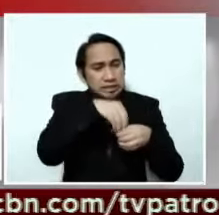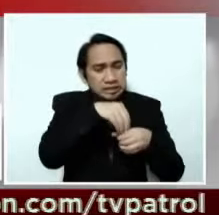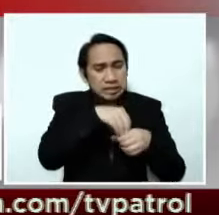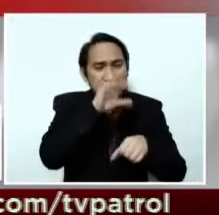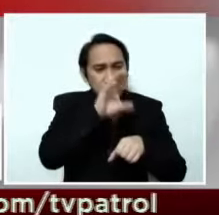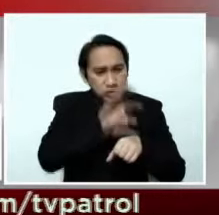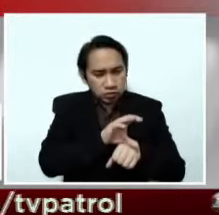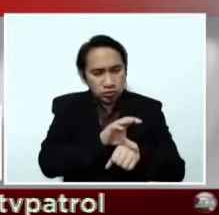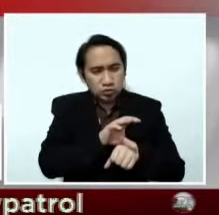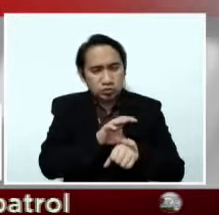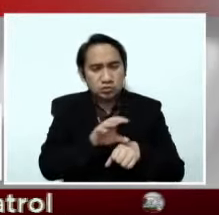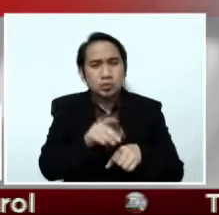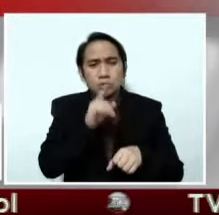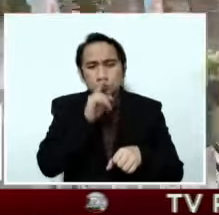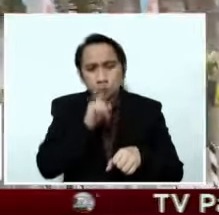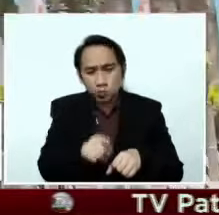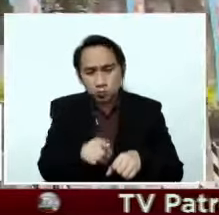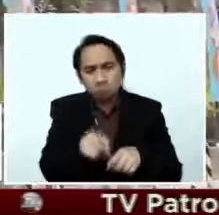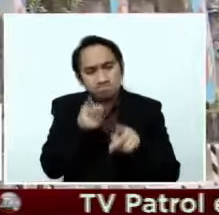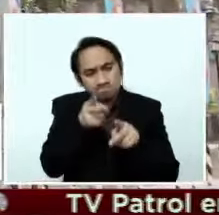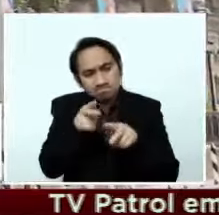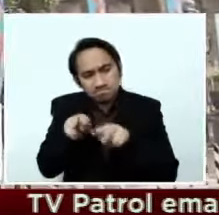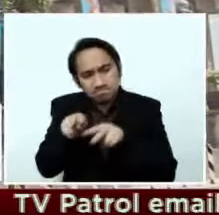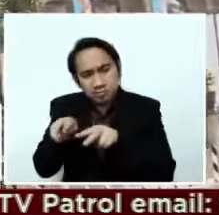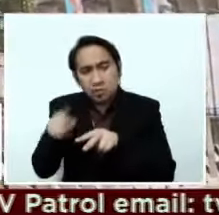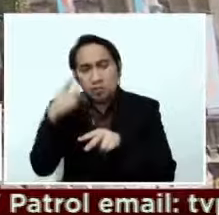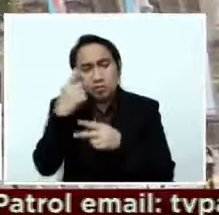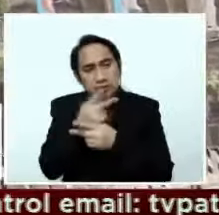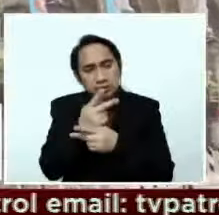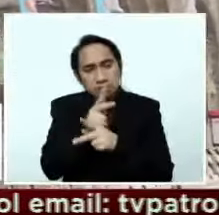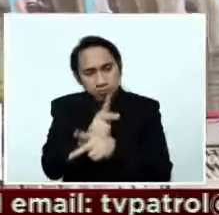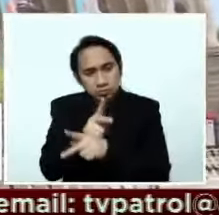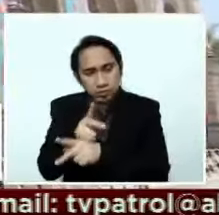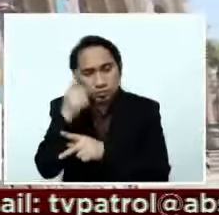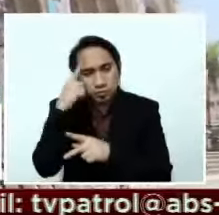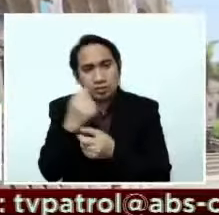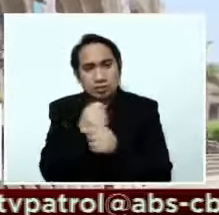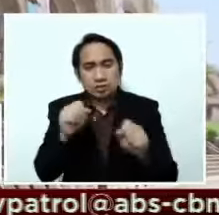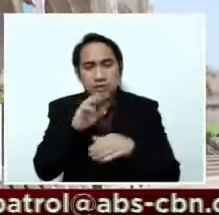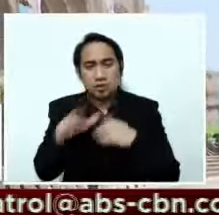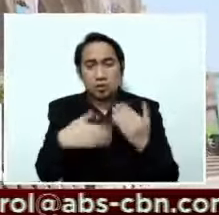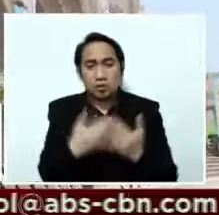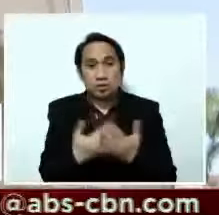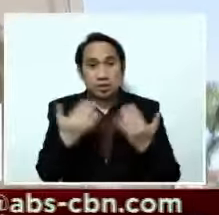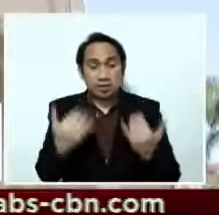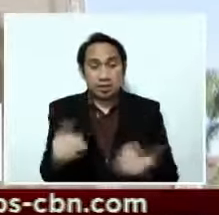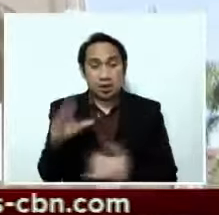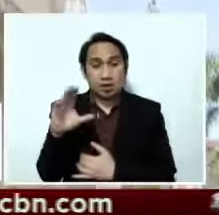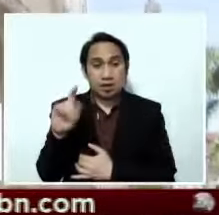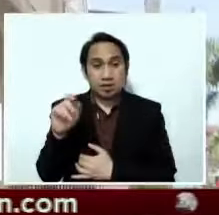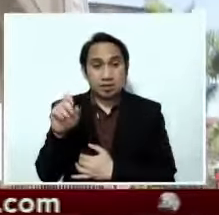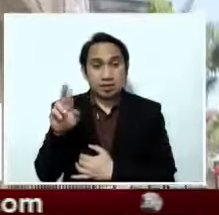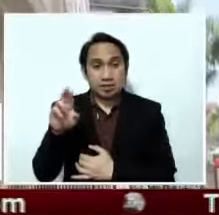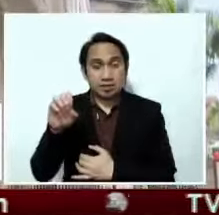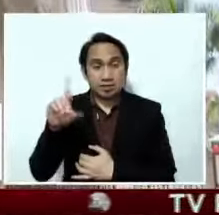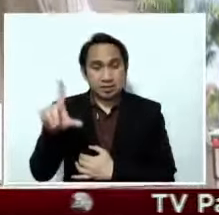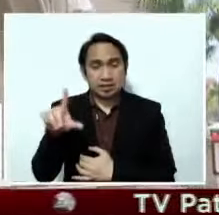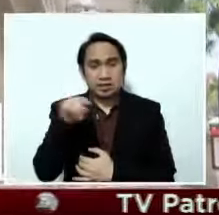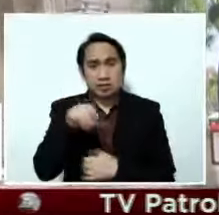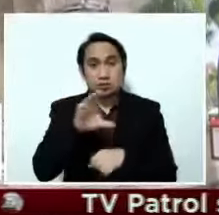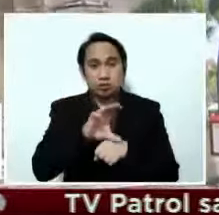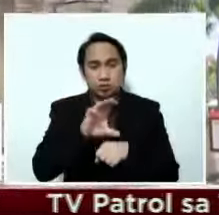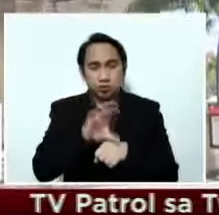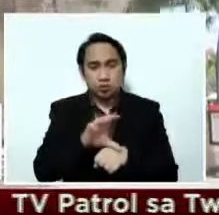yung kaligtasan ng lahat. Sa Manila Cathedral, patuloy ding pinapapasok ang mga tao sa ilalim ng limitadong kapasidad